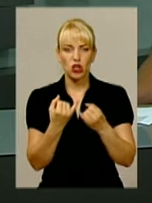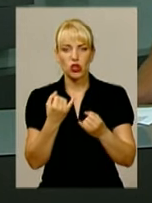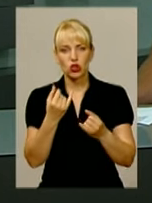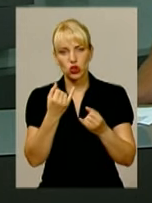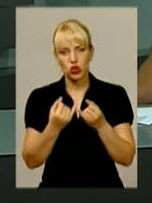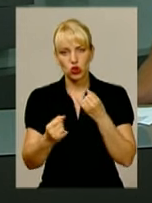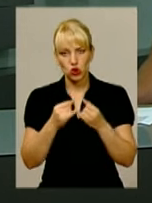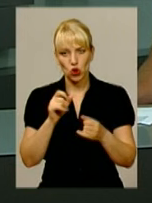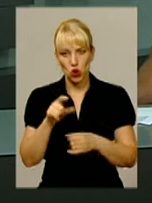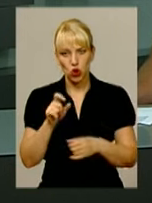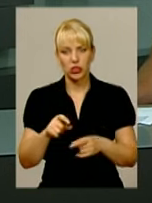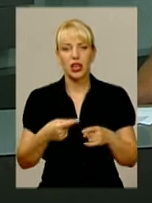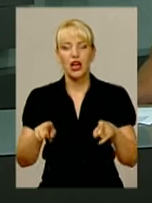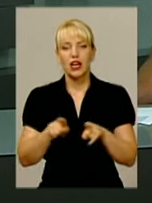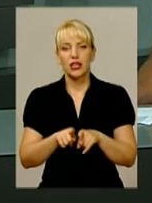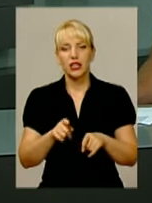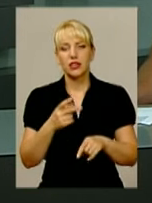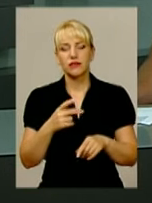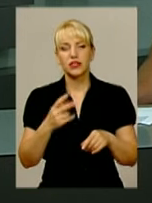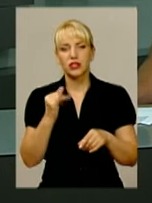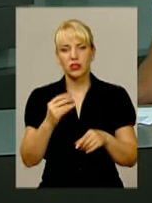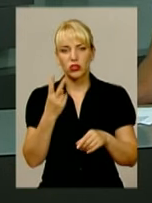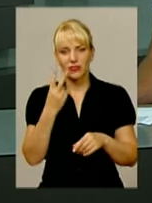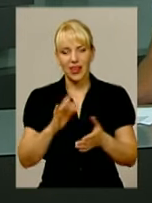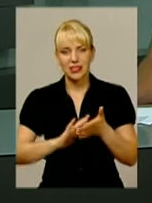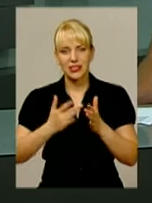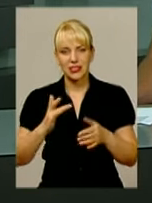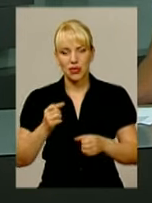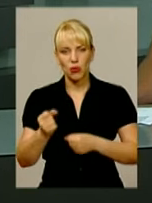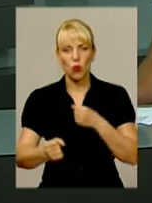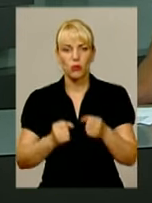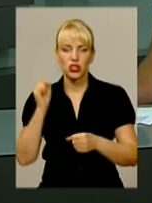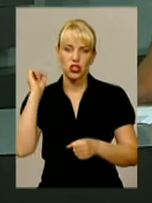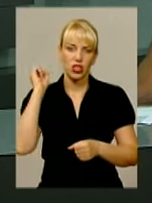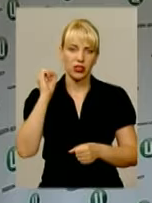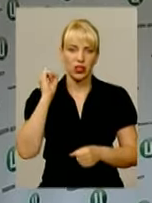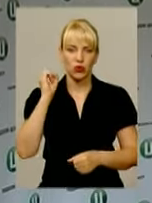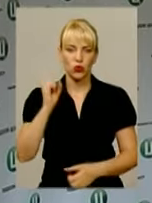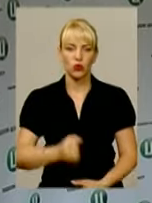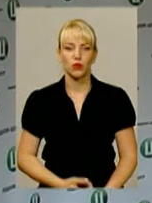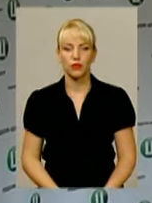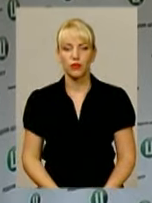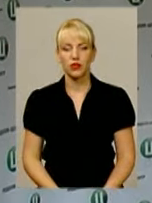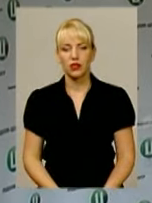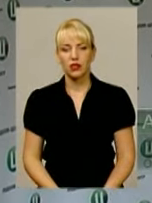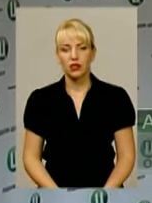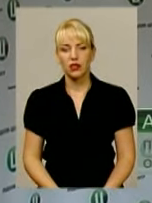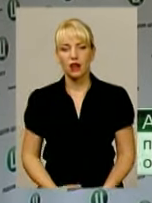та стрибках з жердиною, також два срібла у бігу на пів три тисячі метрів та п'ять тисяч метрів. Команда